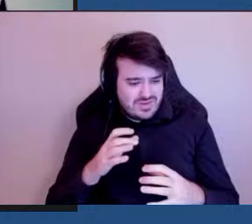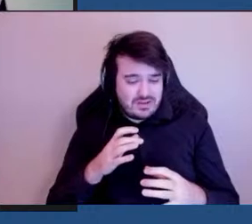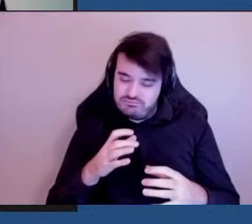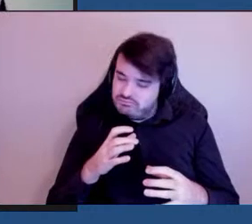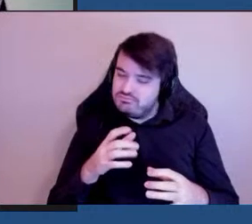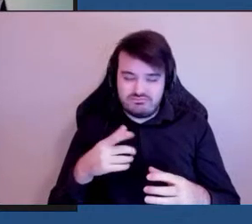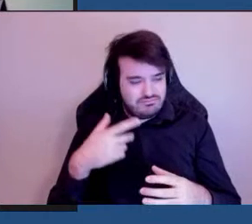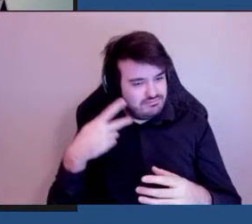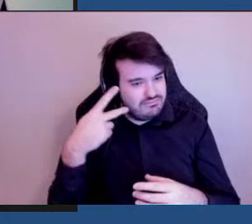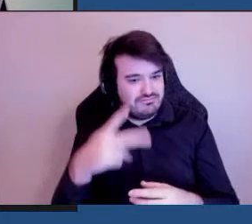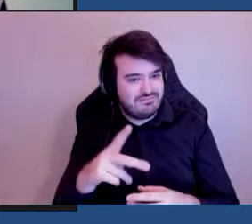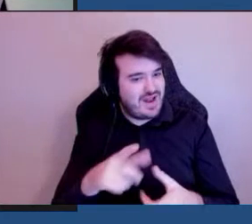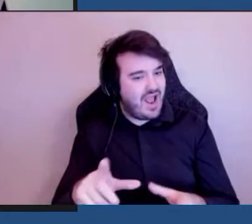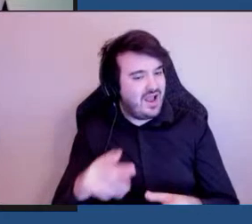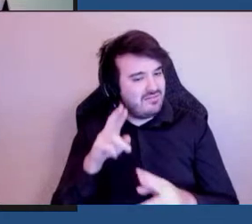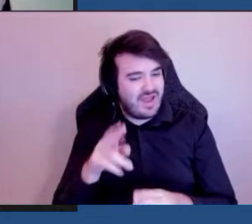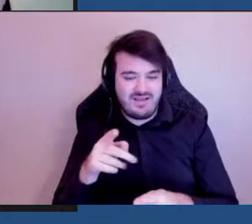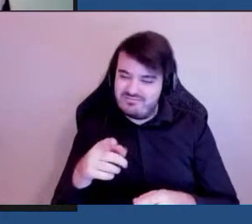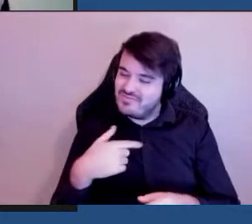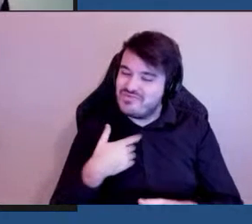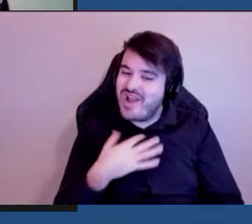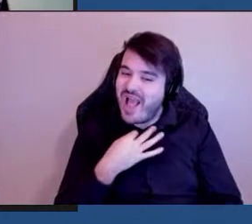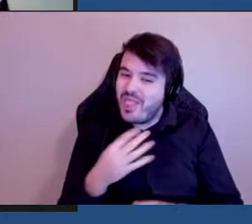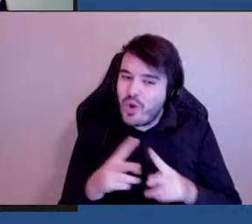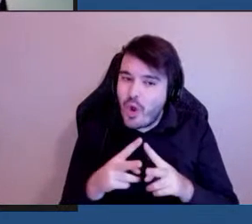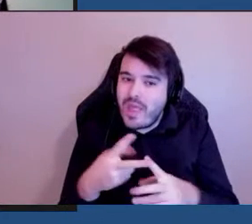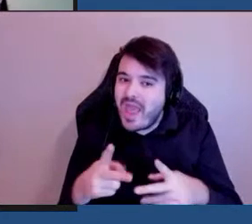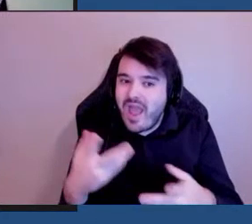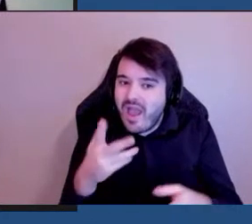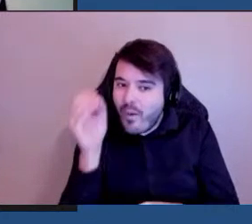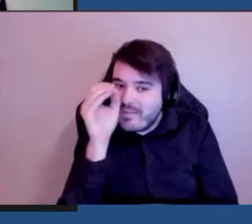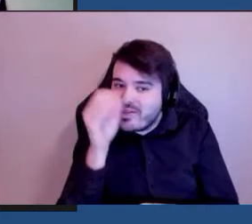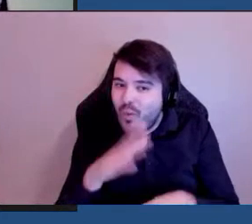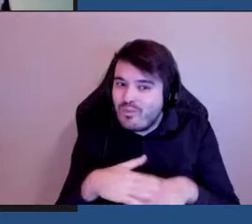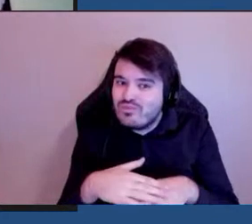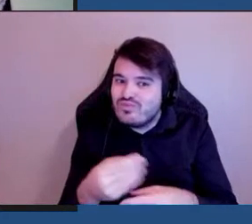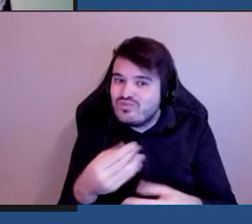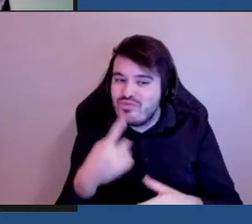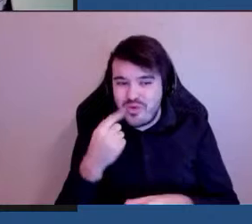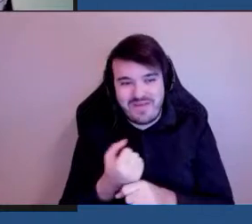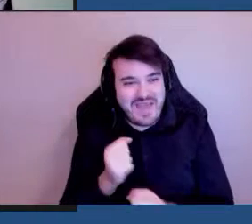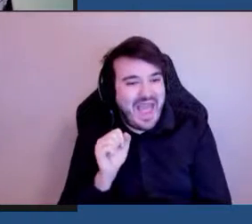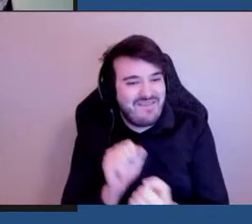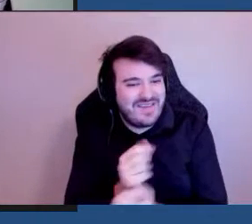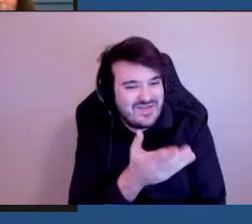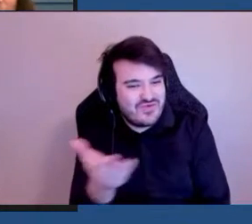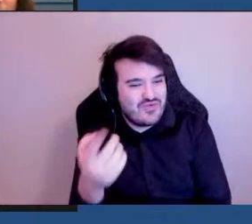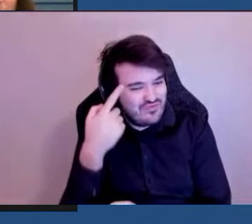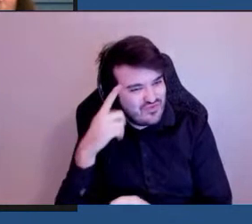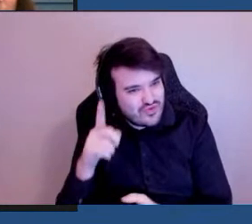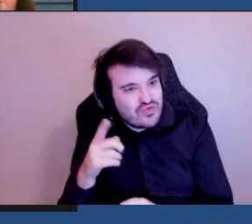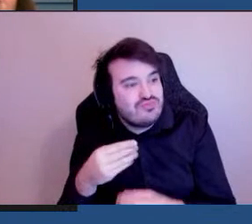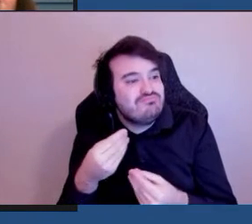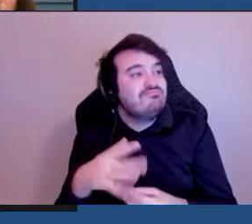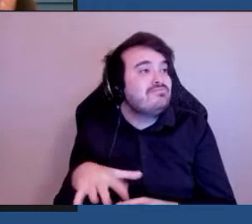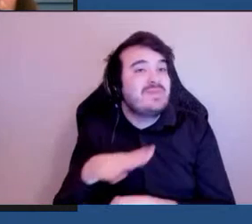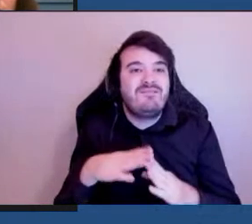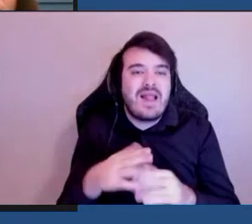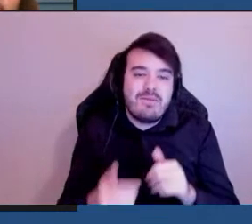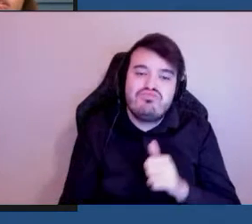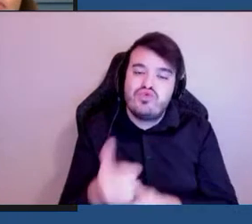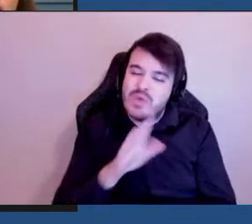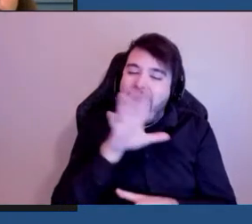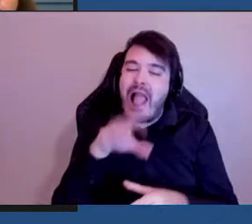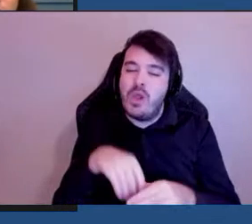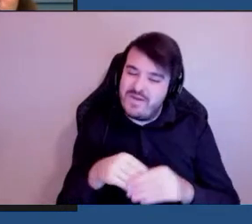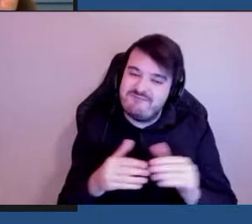très hâte de connaître vos avis et pour travailler avec vous pour rendre notre ville plus inclusive à